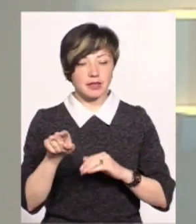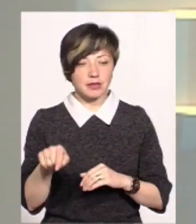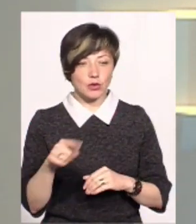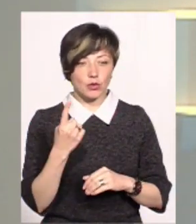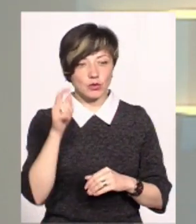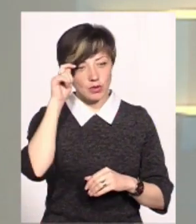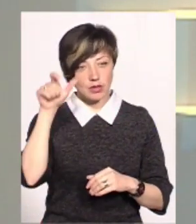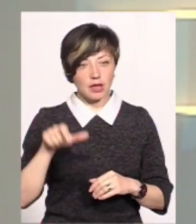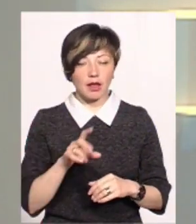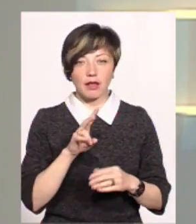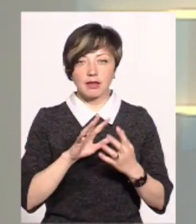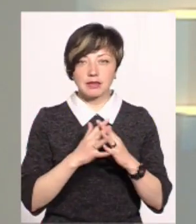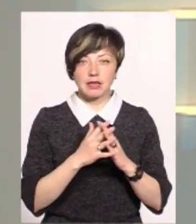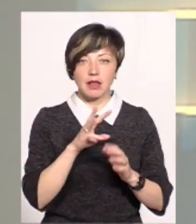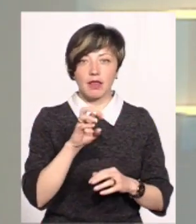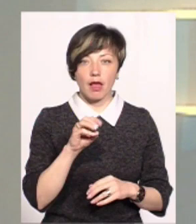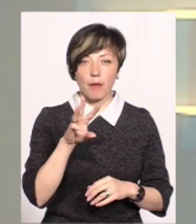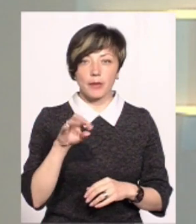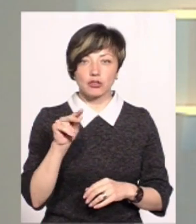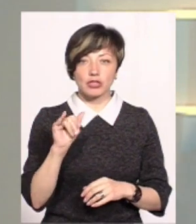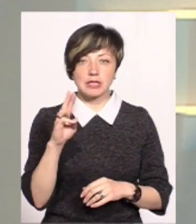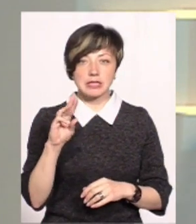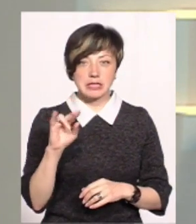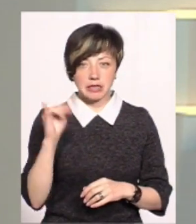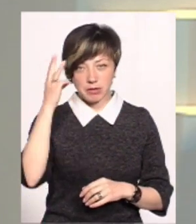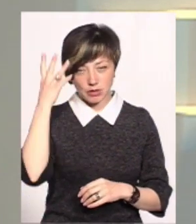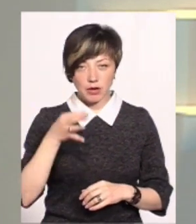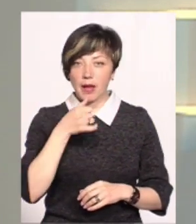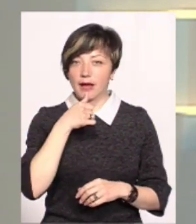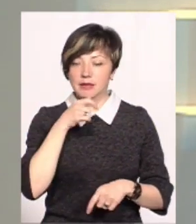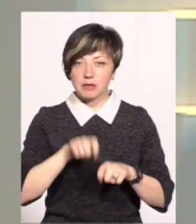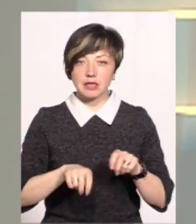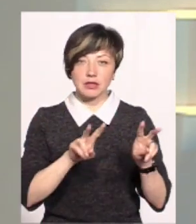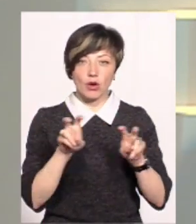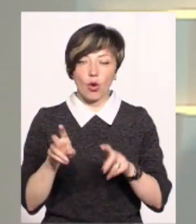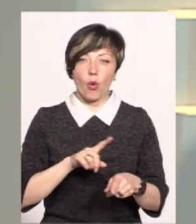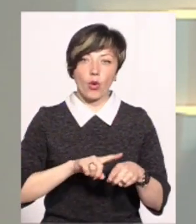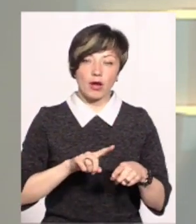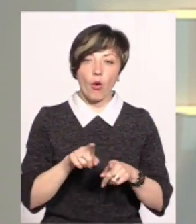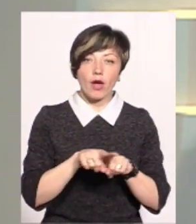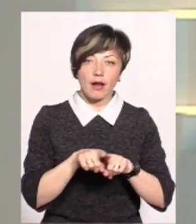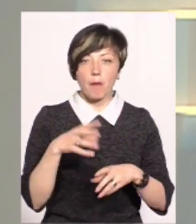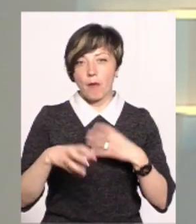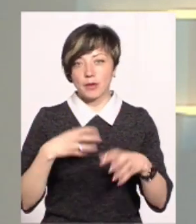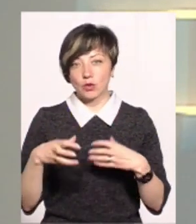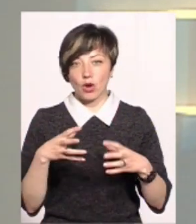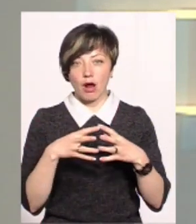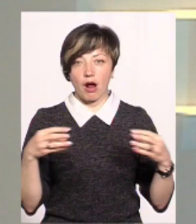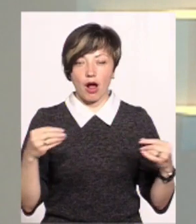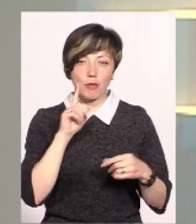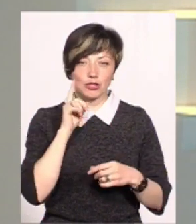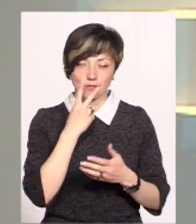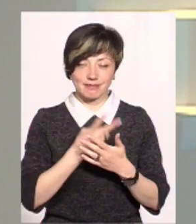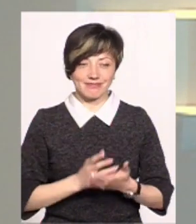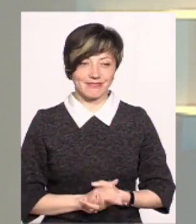Машталера з Немеченців Хмельницького району. Цього року він експериментує з сортами огірків, помідорів та кабачків.